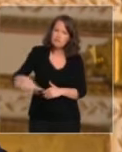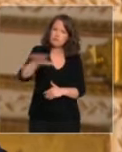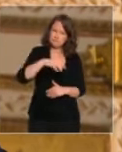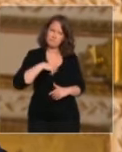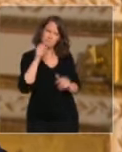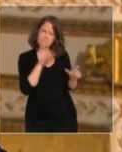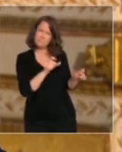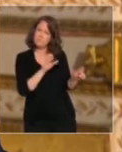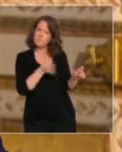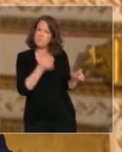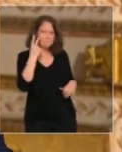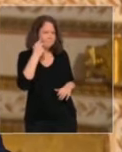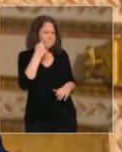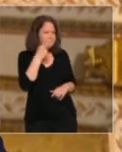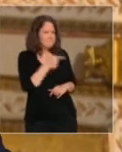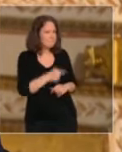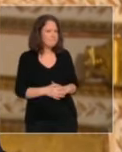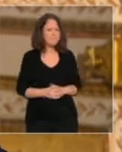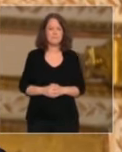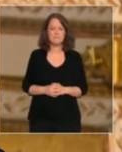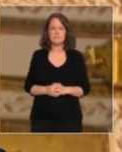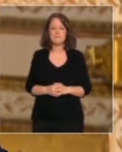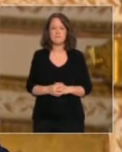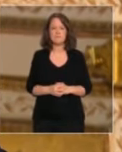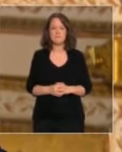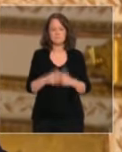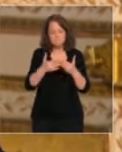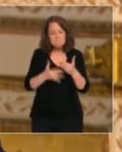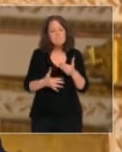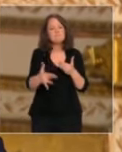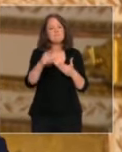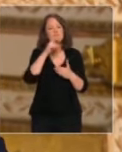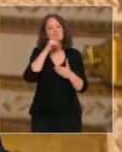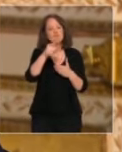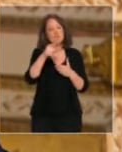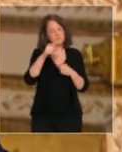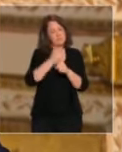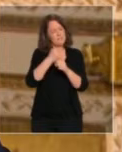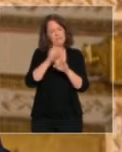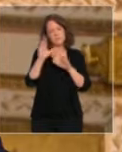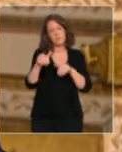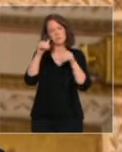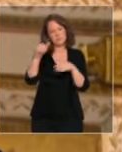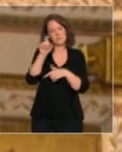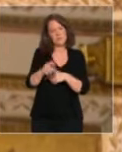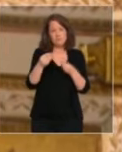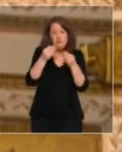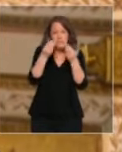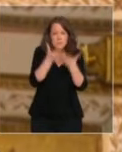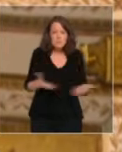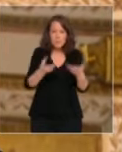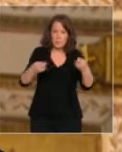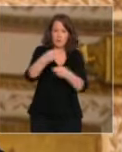attentif. Il y a donc un travail dans les prochains jours à poursuivre pour vous consolider économiquement dans cette période.